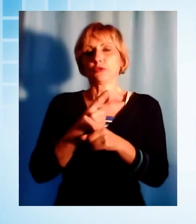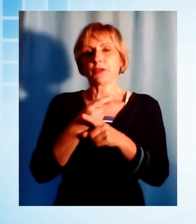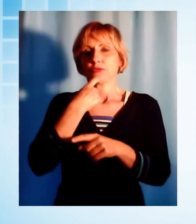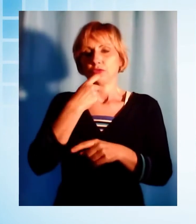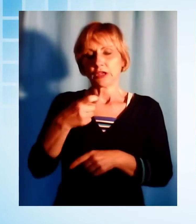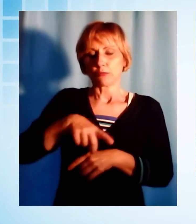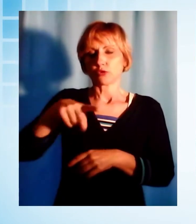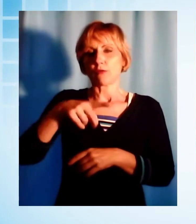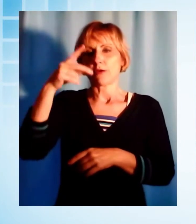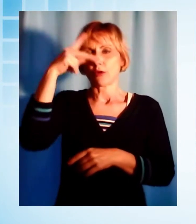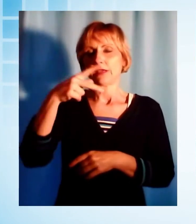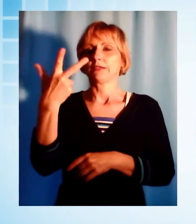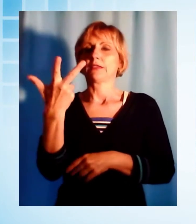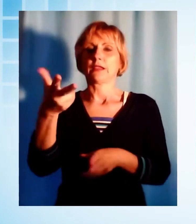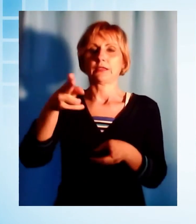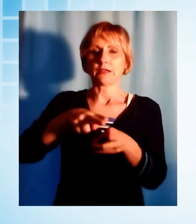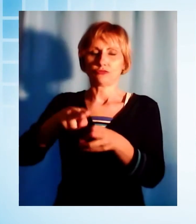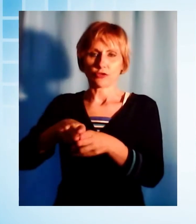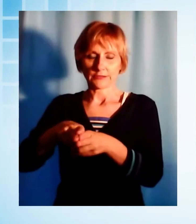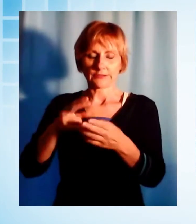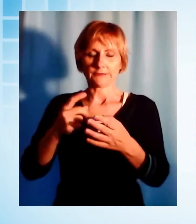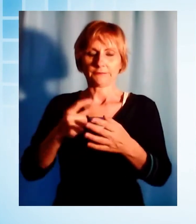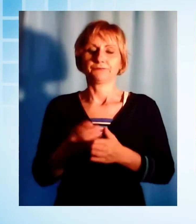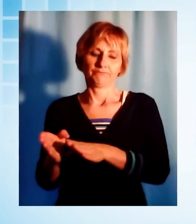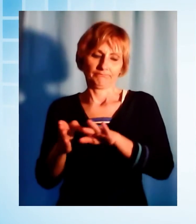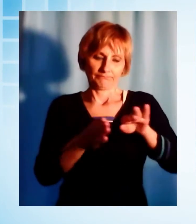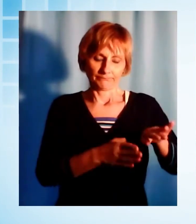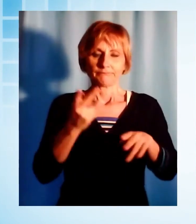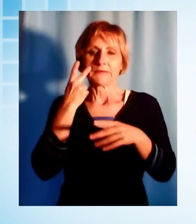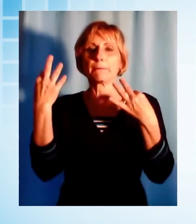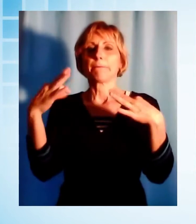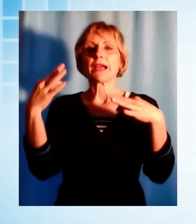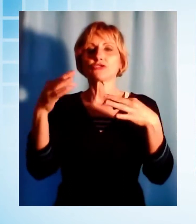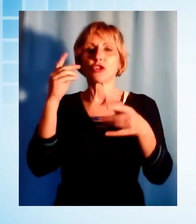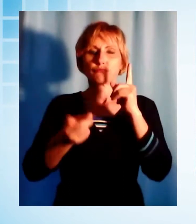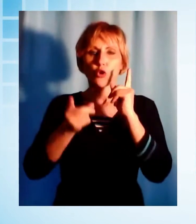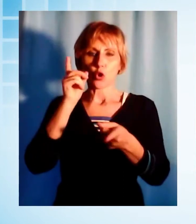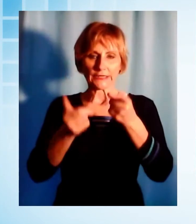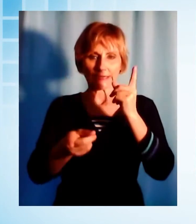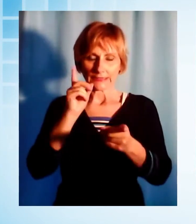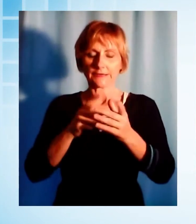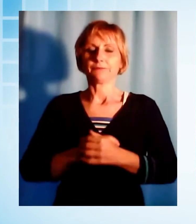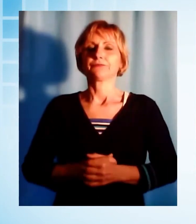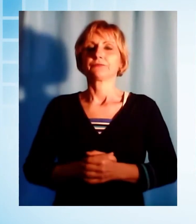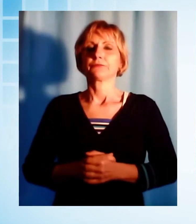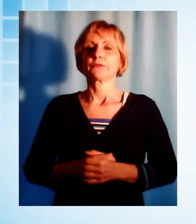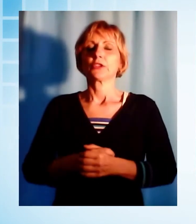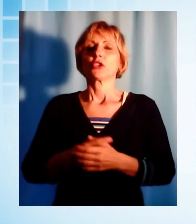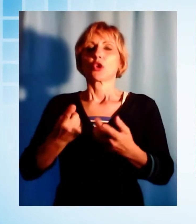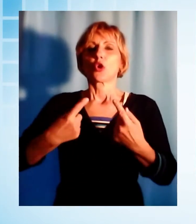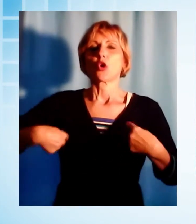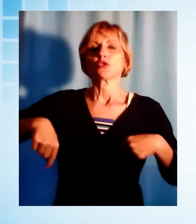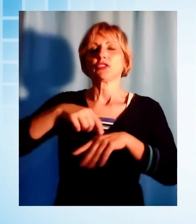Lucca. Adesso veniamo alla pagina politica perché il Consiglio dei Ministri ha di fatto approvato la norma che